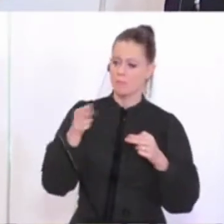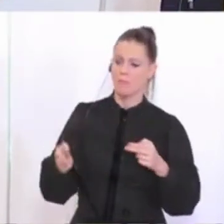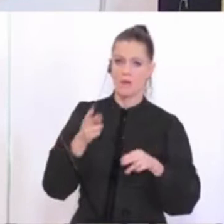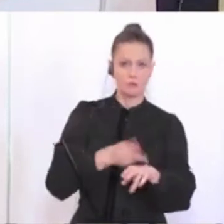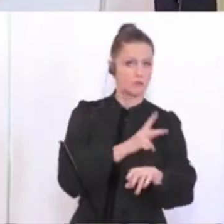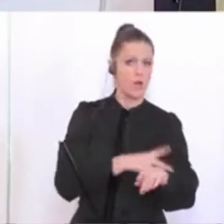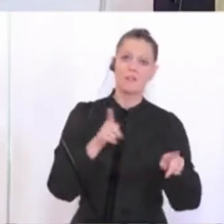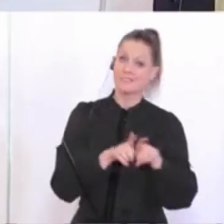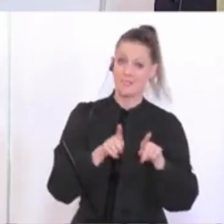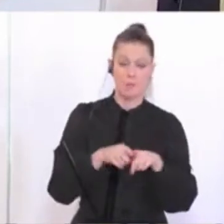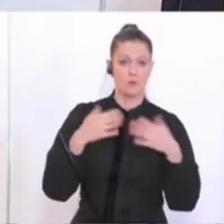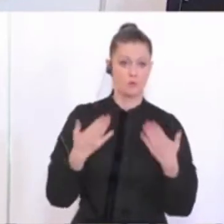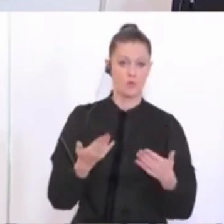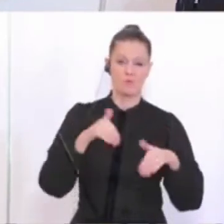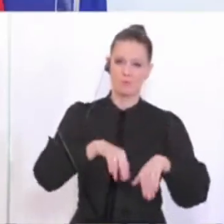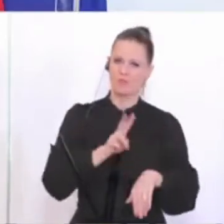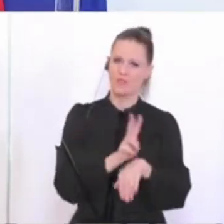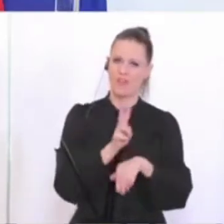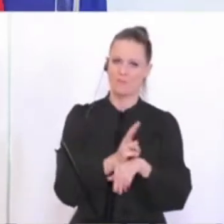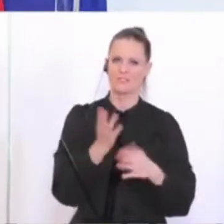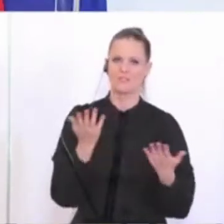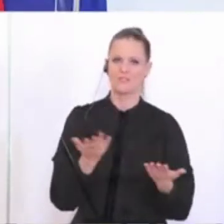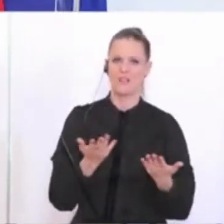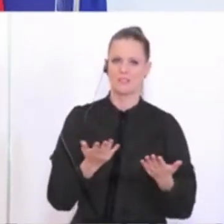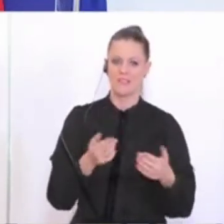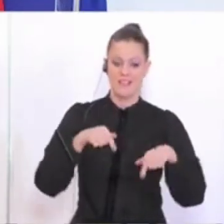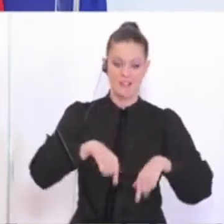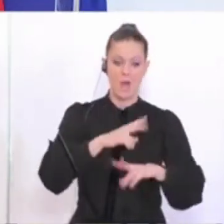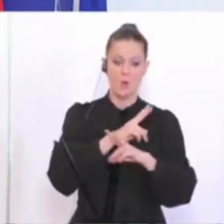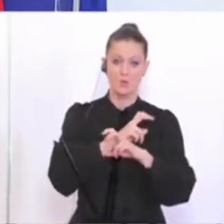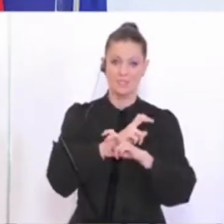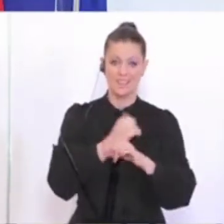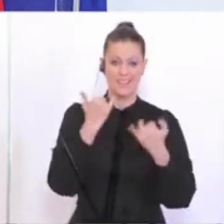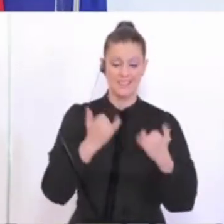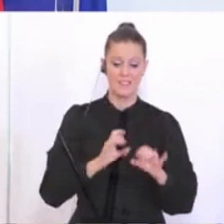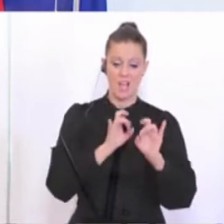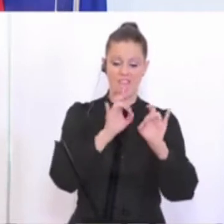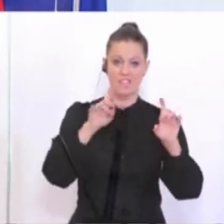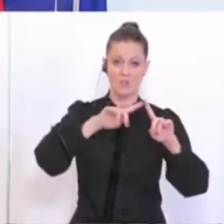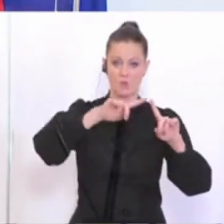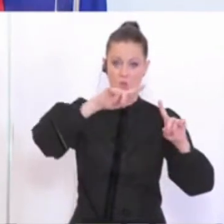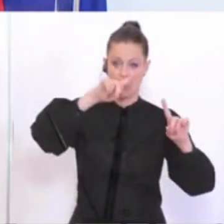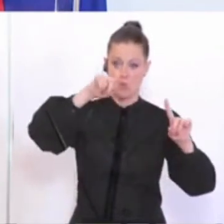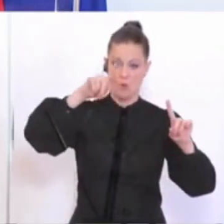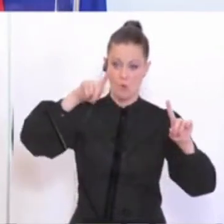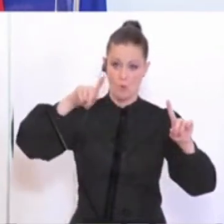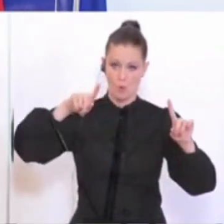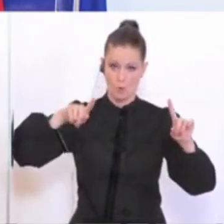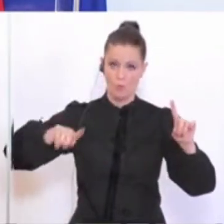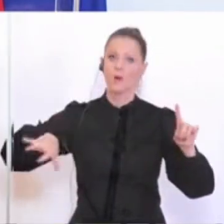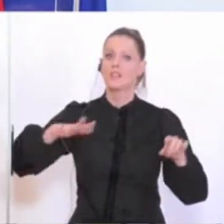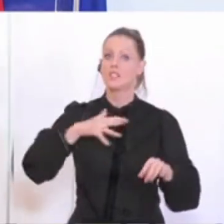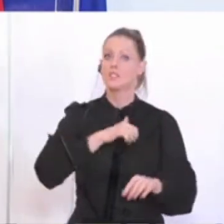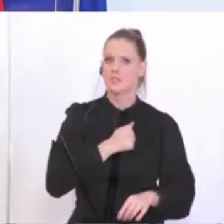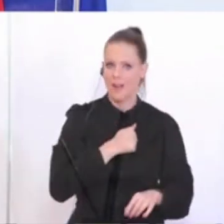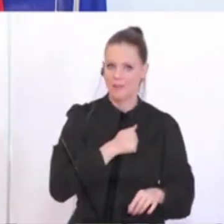tun und weil wir auf eines achten müssen, wenn wir es schaffen jetzt in Österreich die Infektionskurve klassisch abzuflachen und